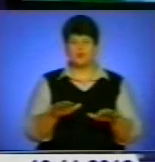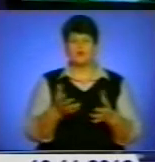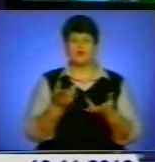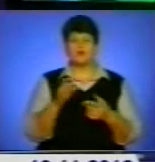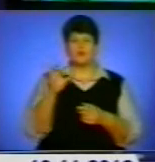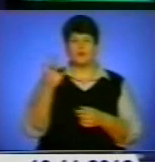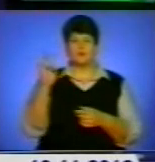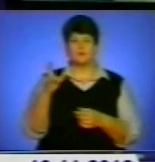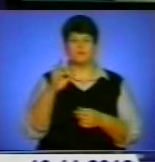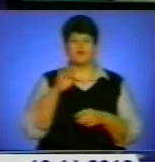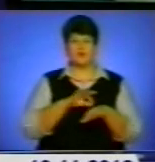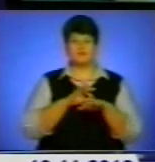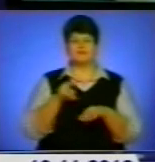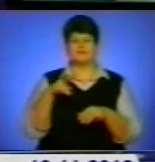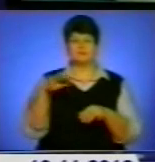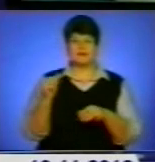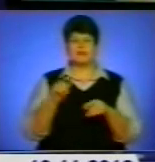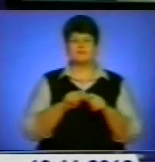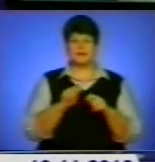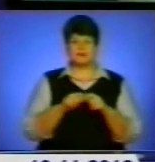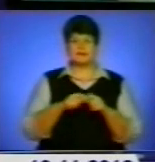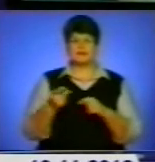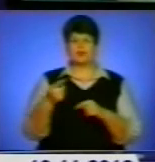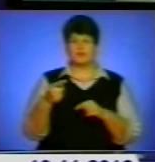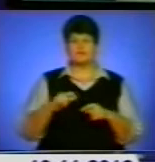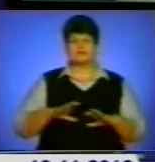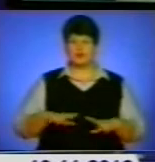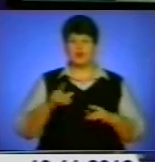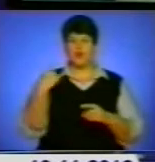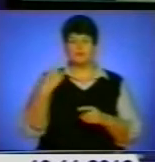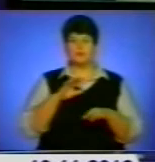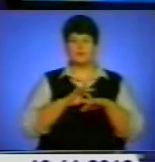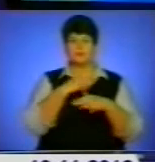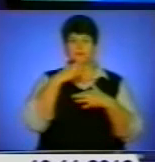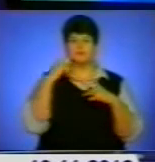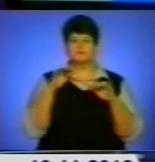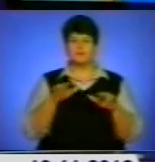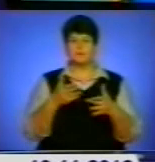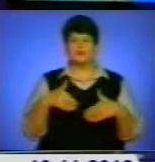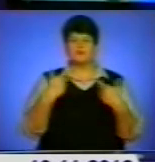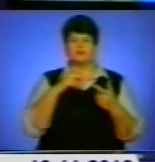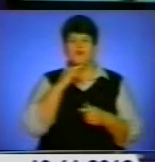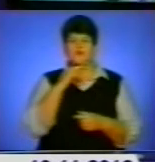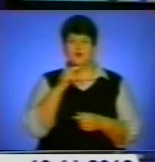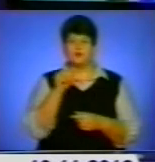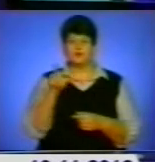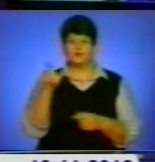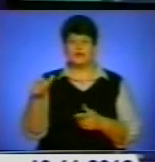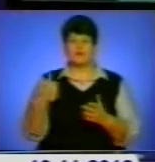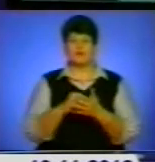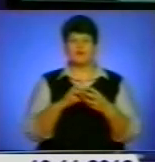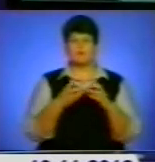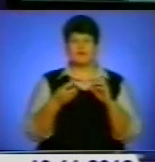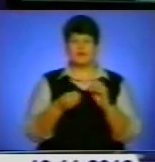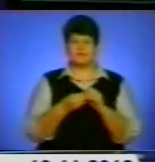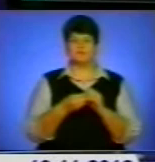листопаді, автоінспектори Тернопільської області провели ряд профілактичних заходів, аби привернути увагу громадськості до проблем безпеки